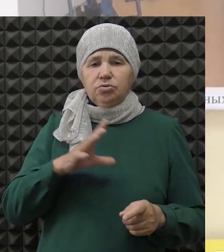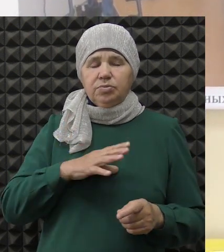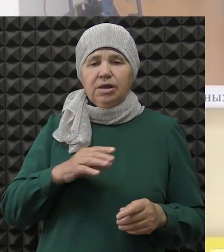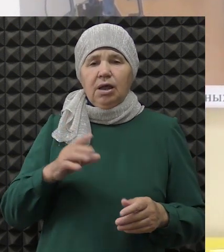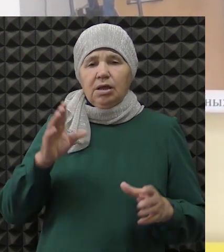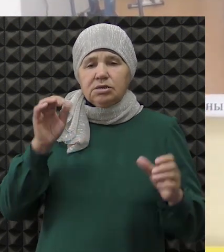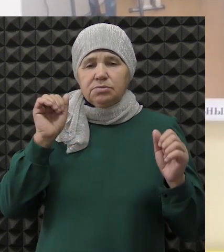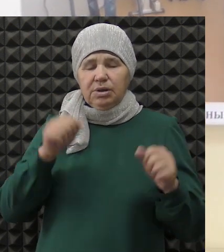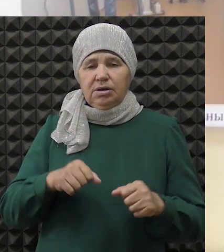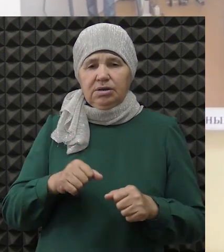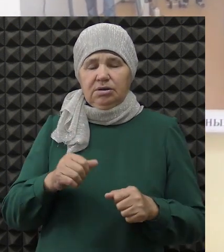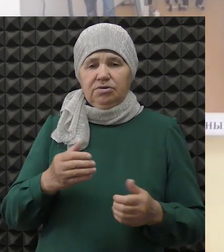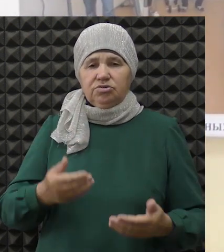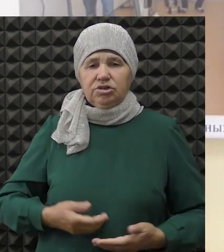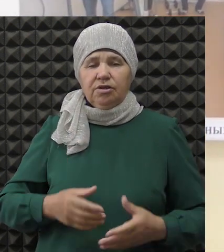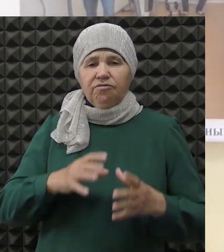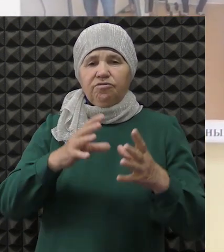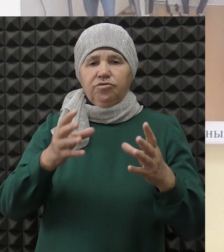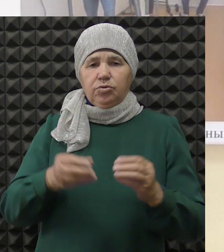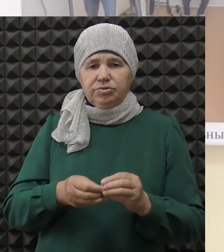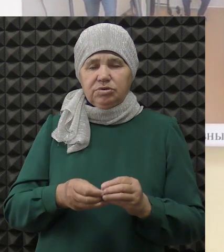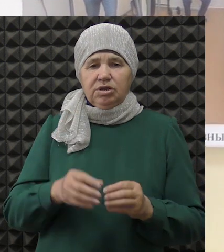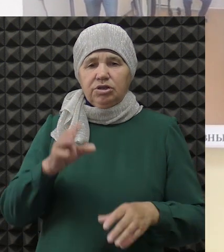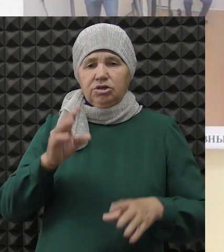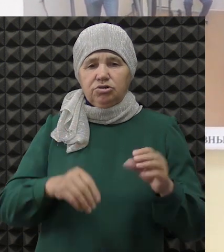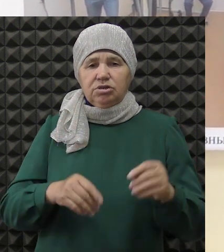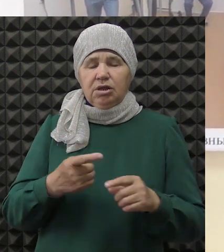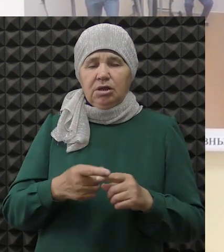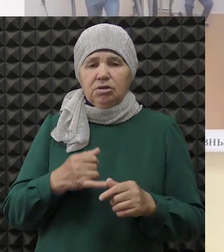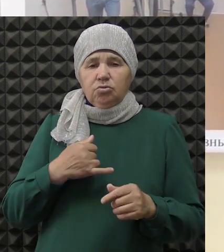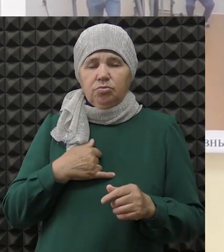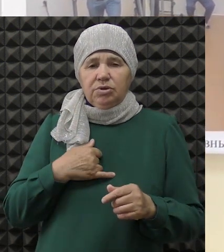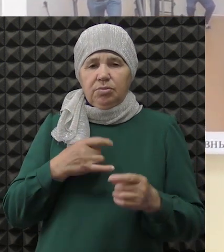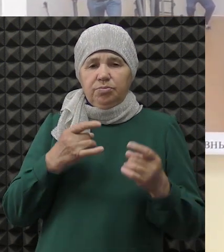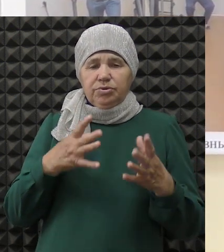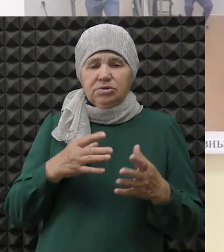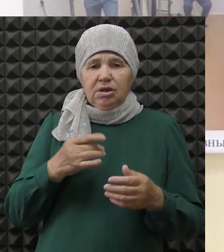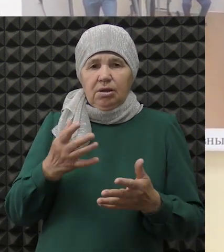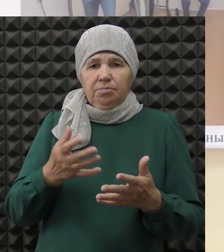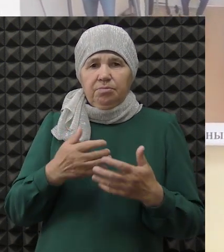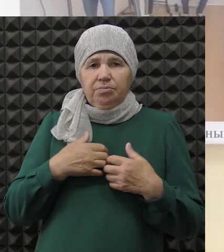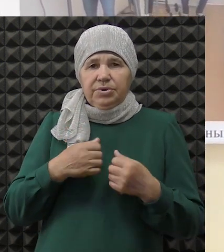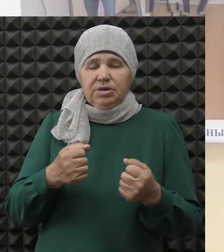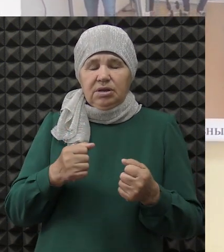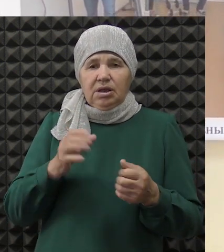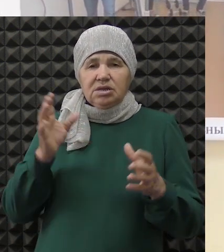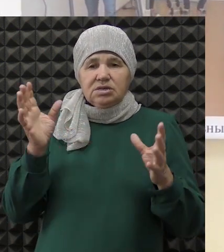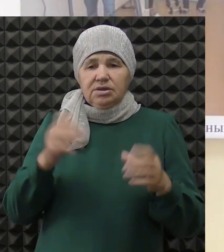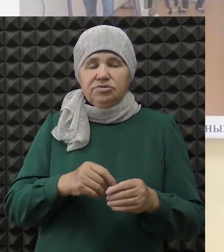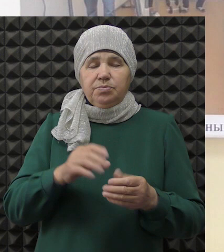приспособлены к обществу. Вот это, я считаю, что у меня просто, это надо пример для всего